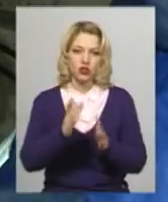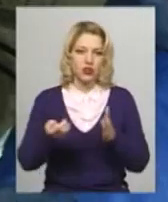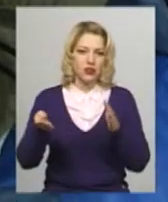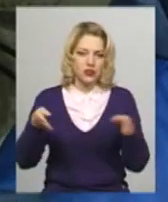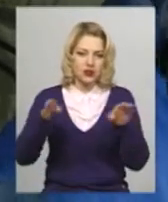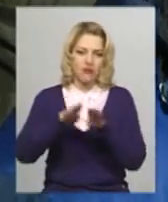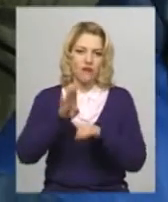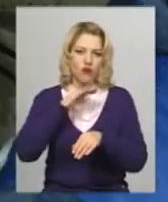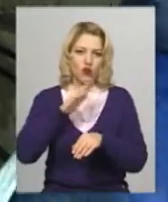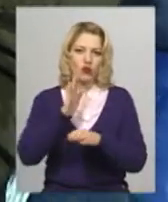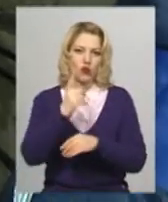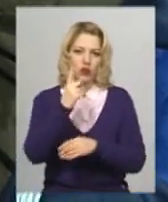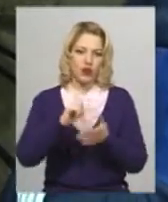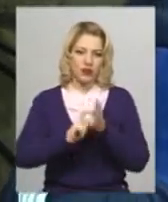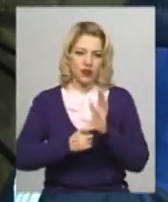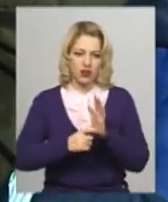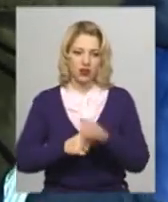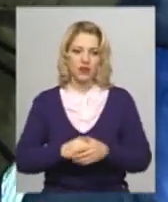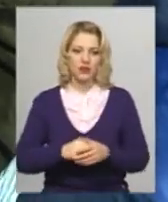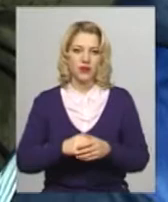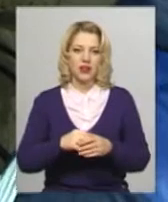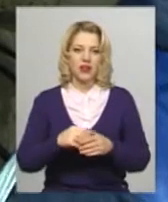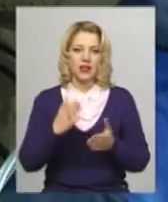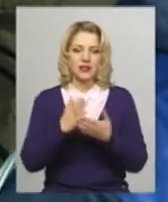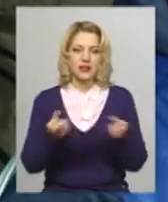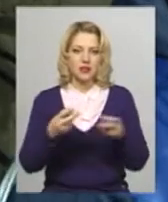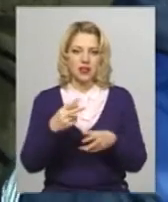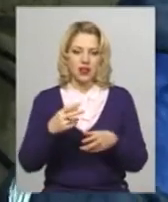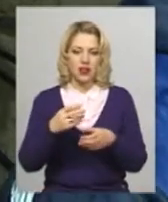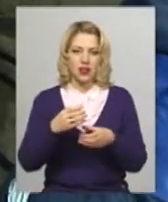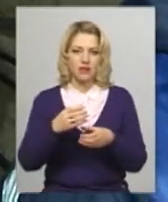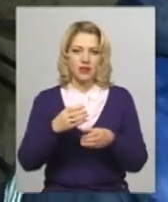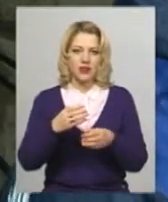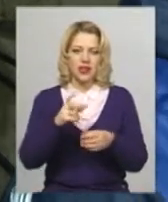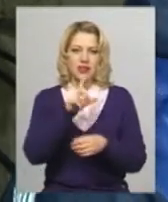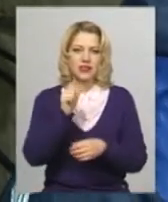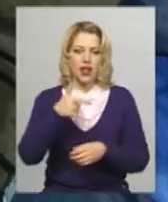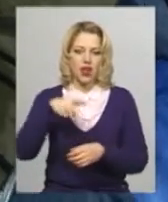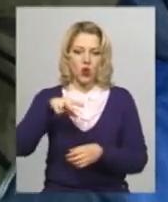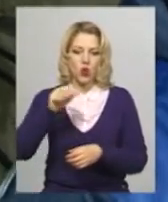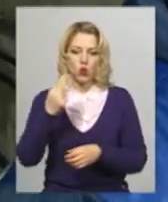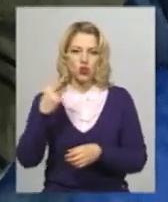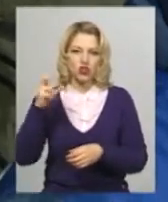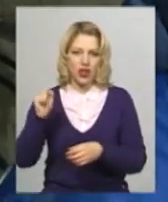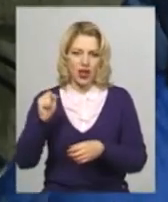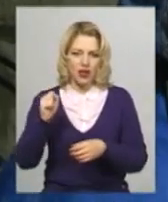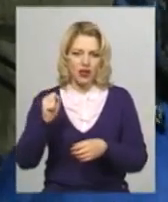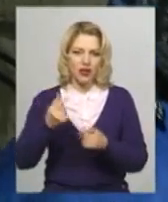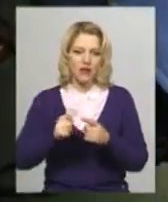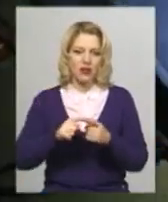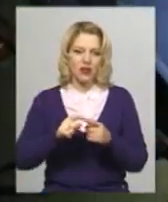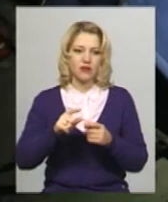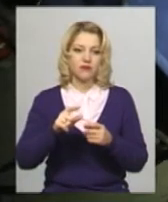Вводиться зон, ставиться заглушка в тройнік, який виходить з даної